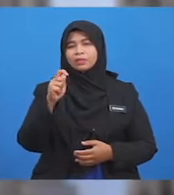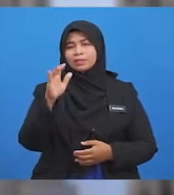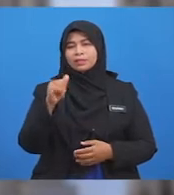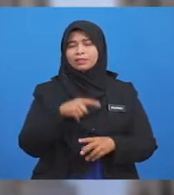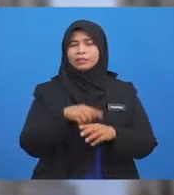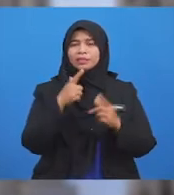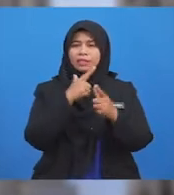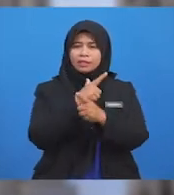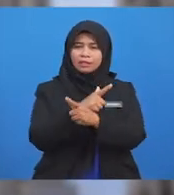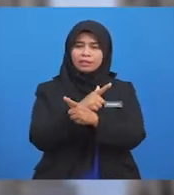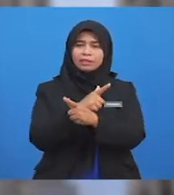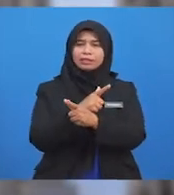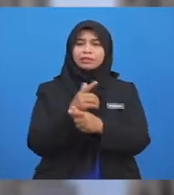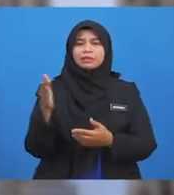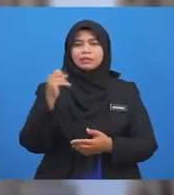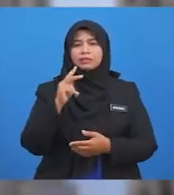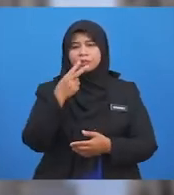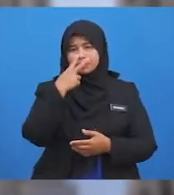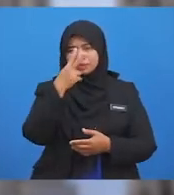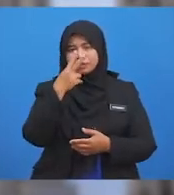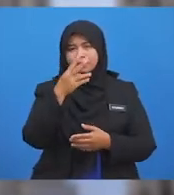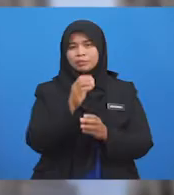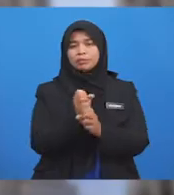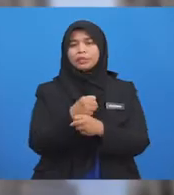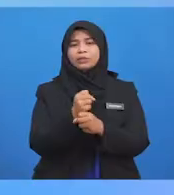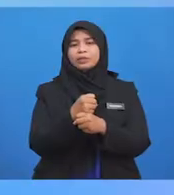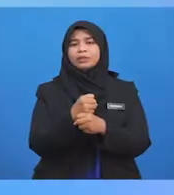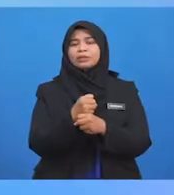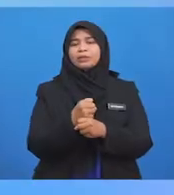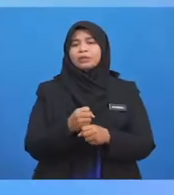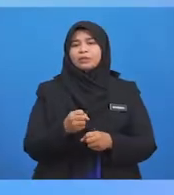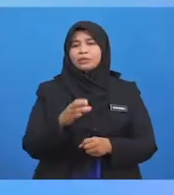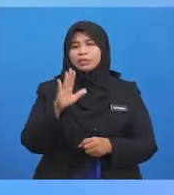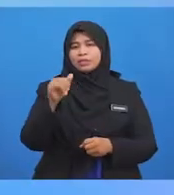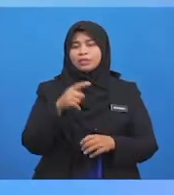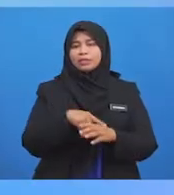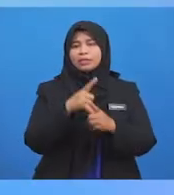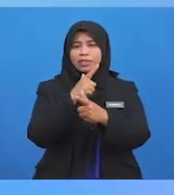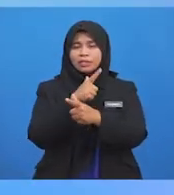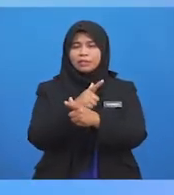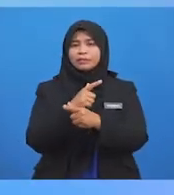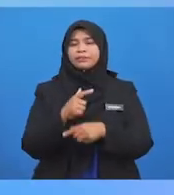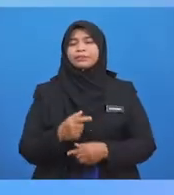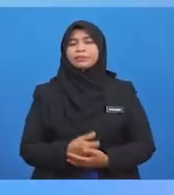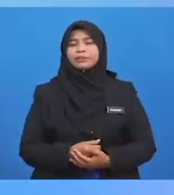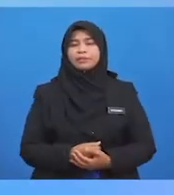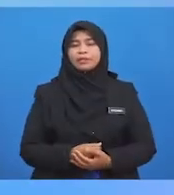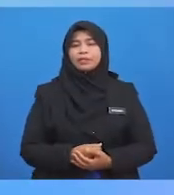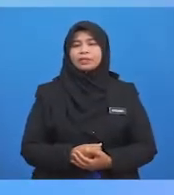Murid-murid Jom Kita Selidiki Pula Bentuk Mu'amalat Yang Diharamkan